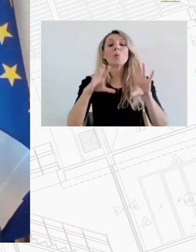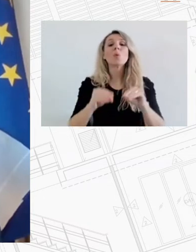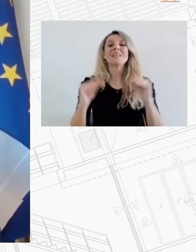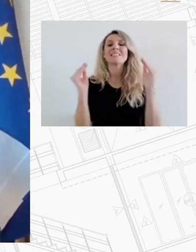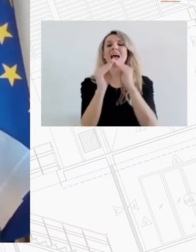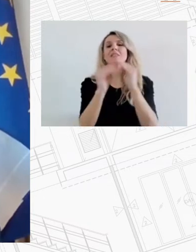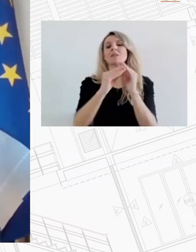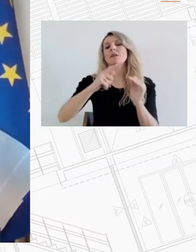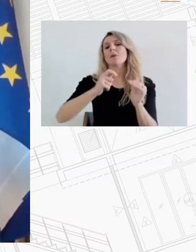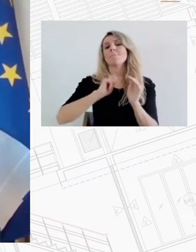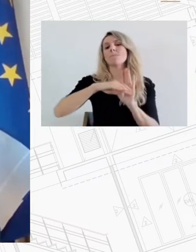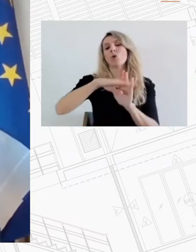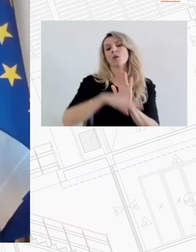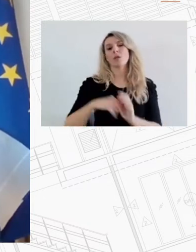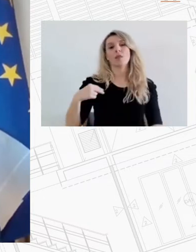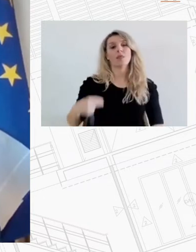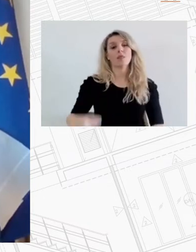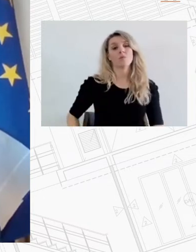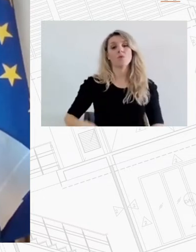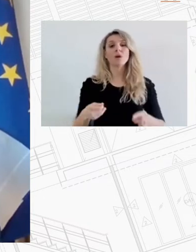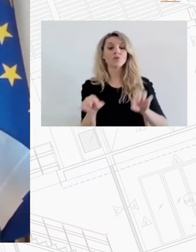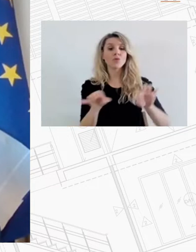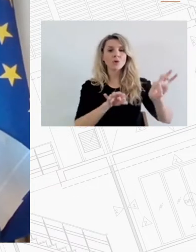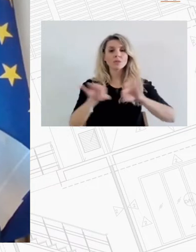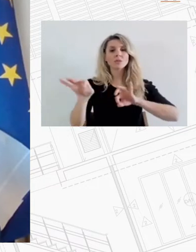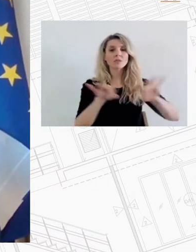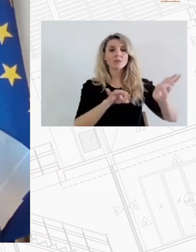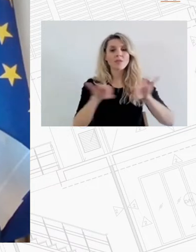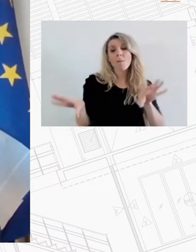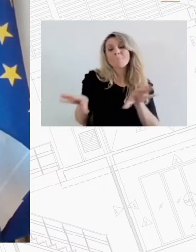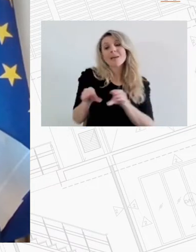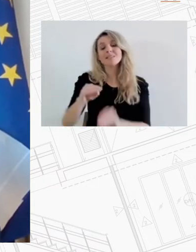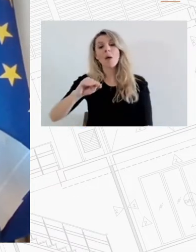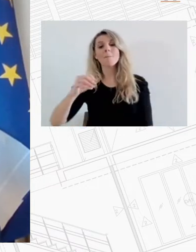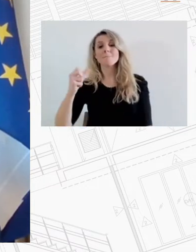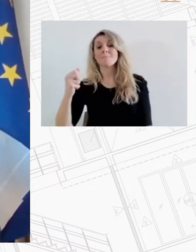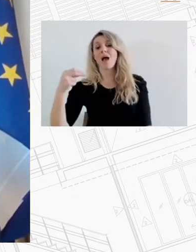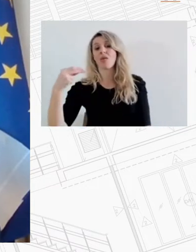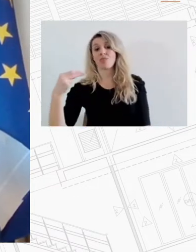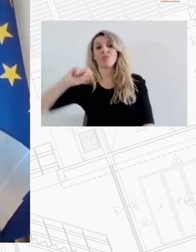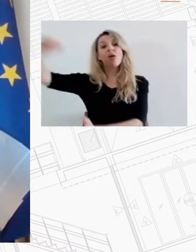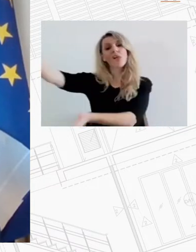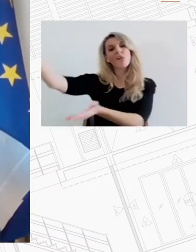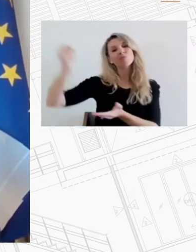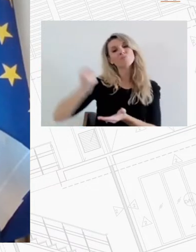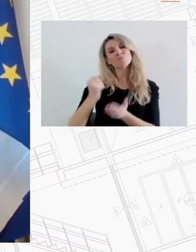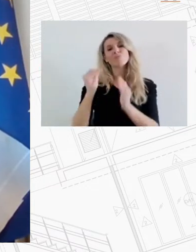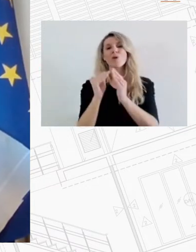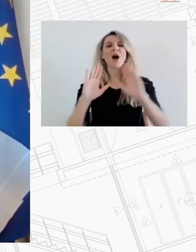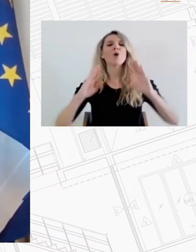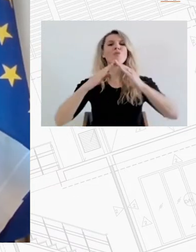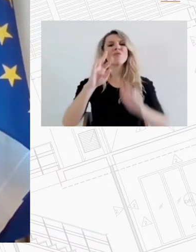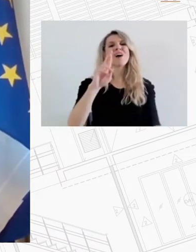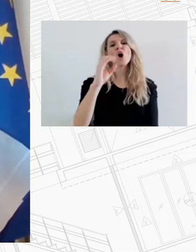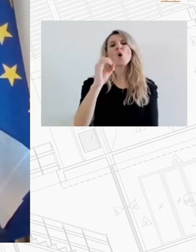που σχεδιάζεται από κοινού με την ΜΑΘ και χρηματοδοτείται από το ΡΟΦ από το πρόγραμμα ΡΟΦ βρίσκεται